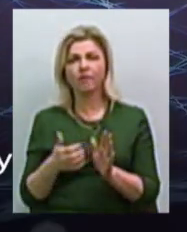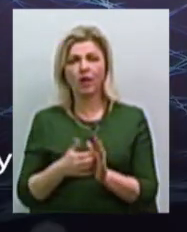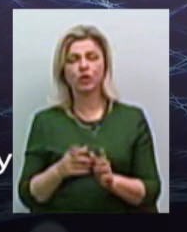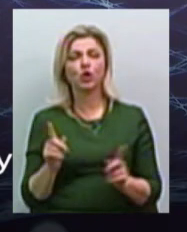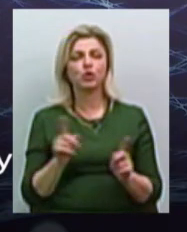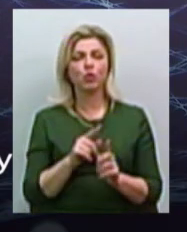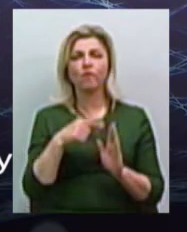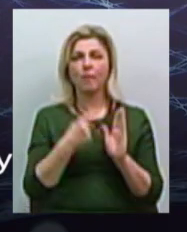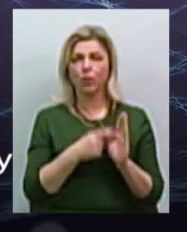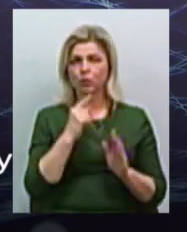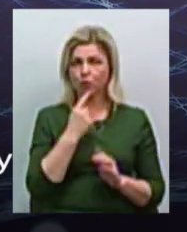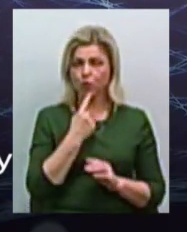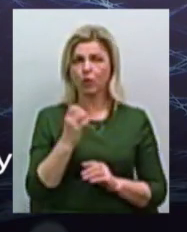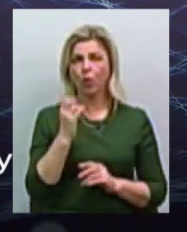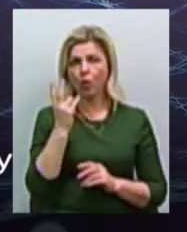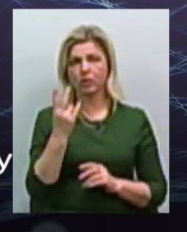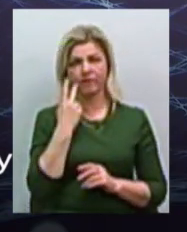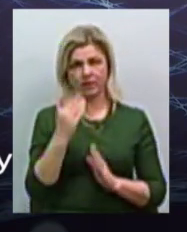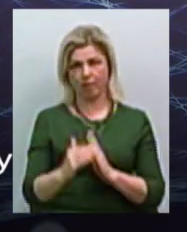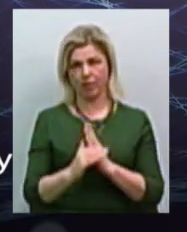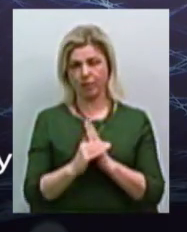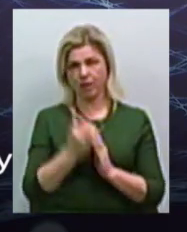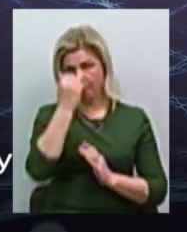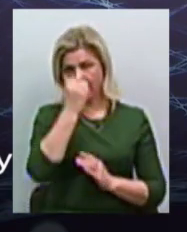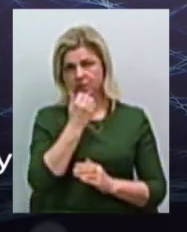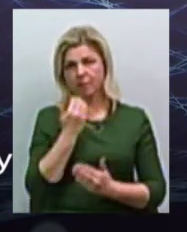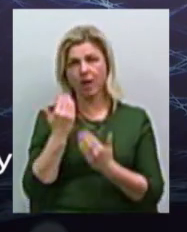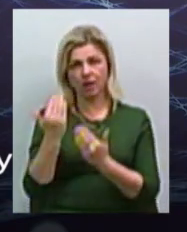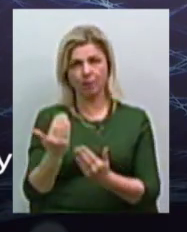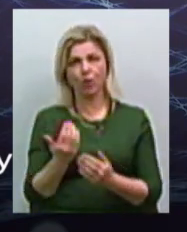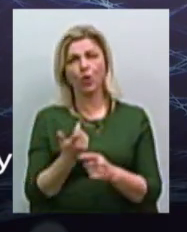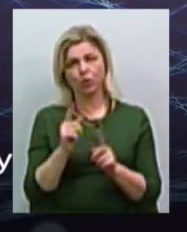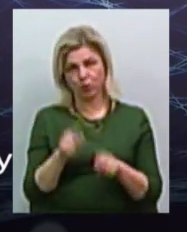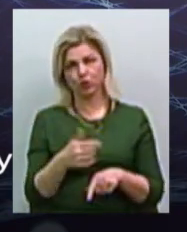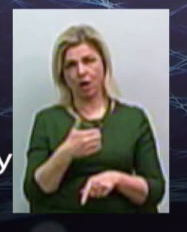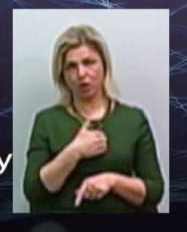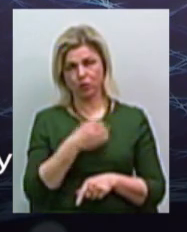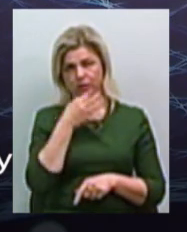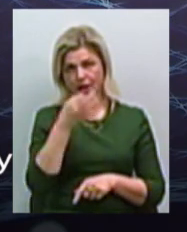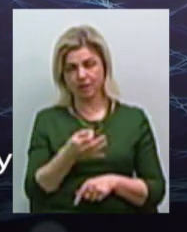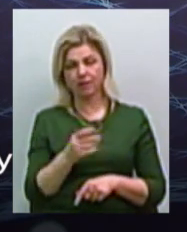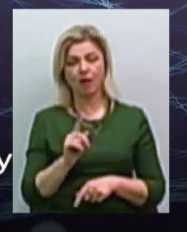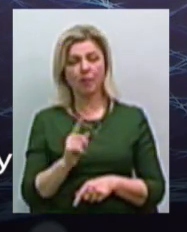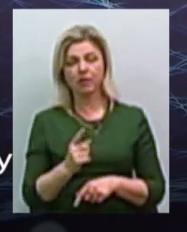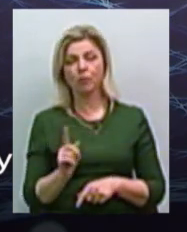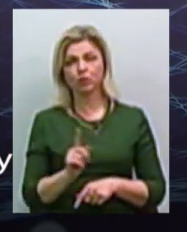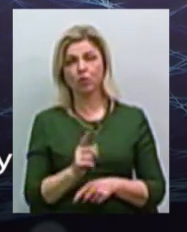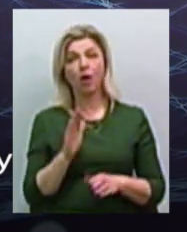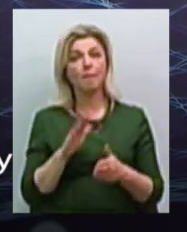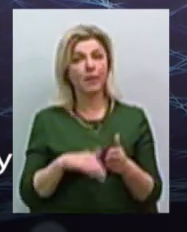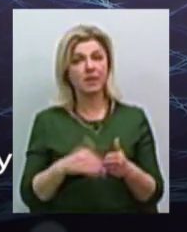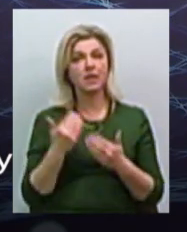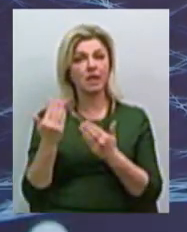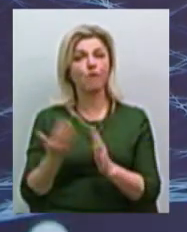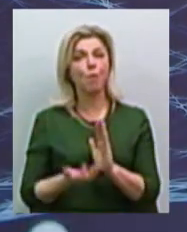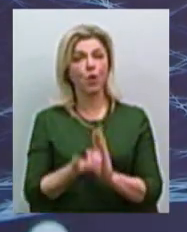трудне, він в руку подає. Спасив я йому, йому теж хочу сказати, тому що без його